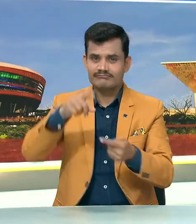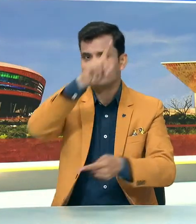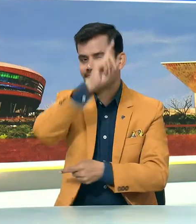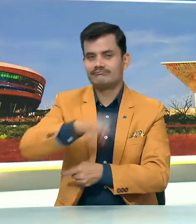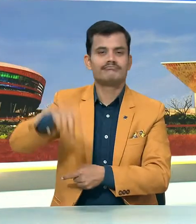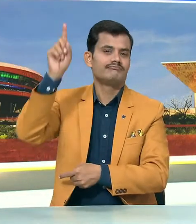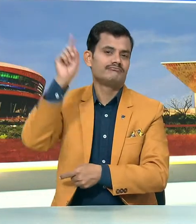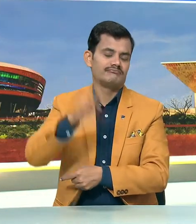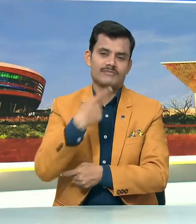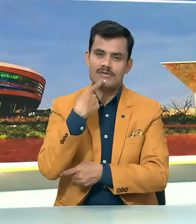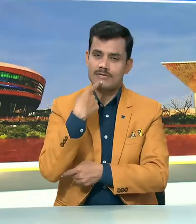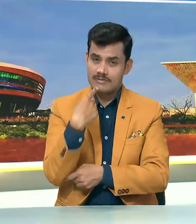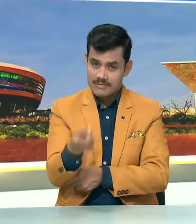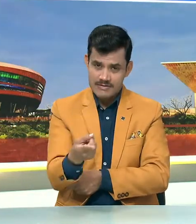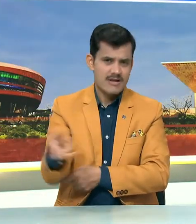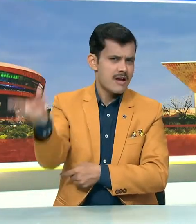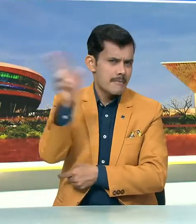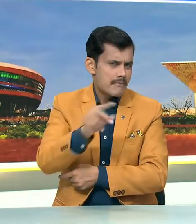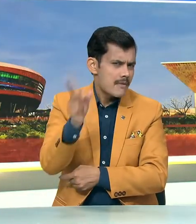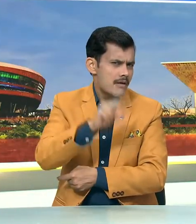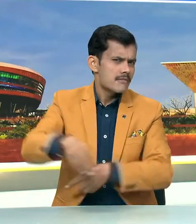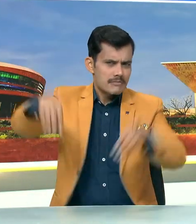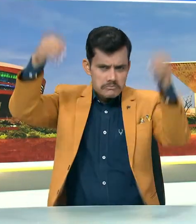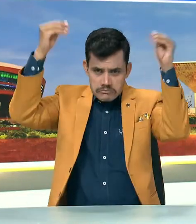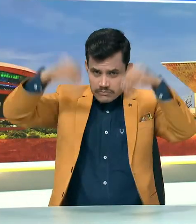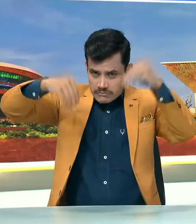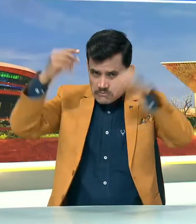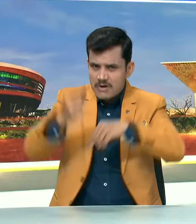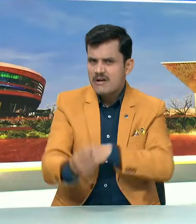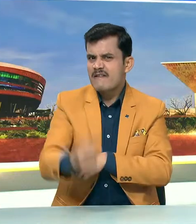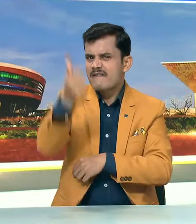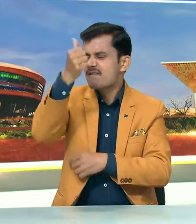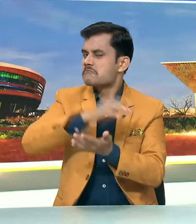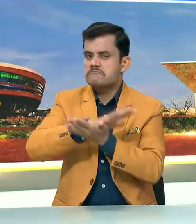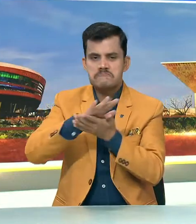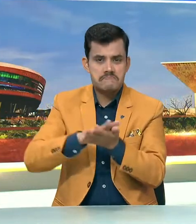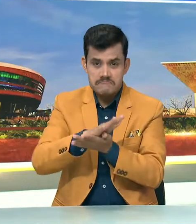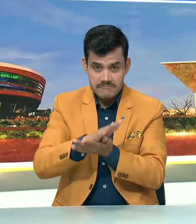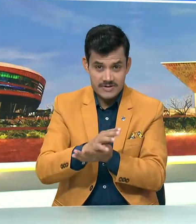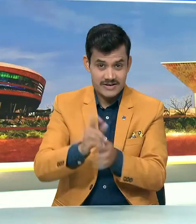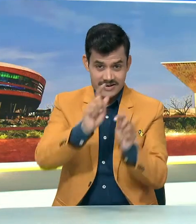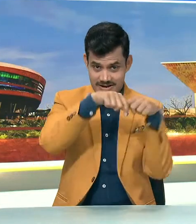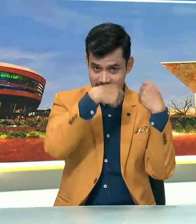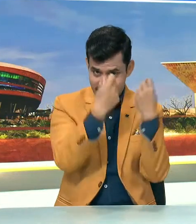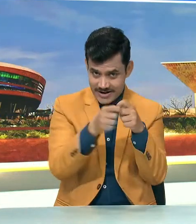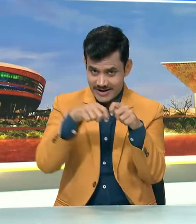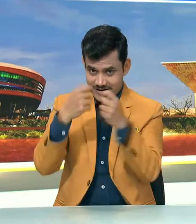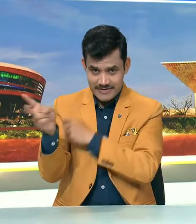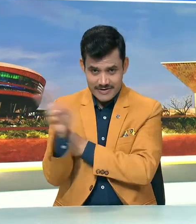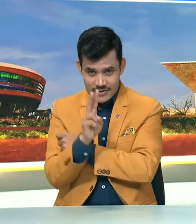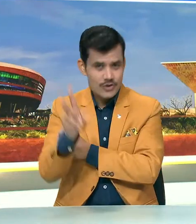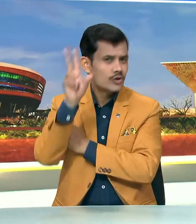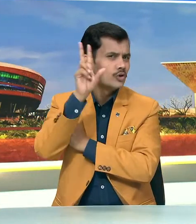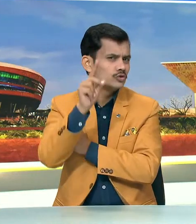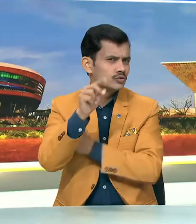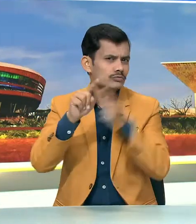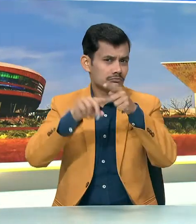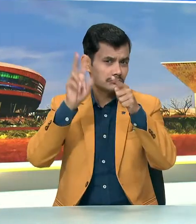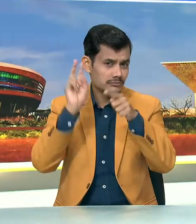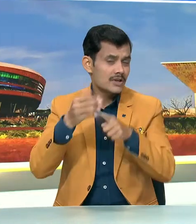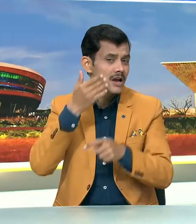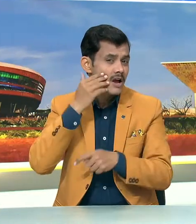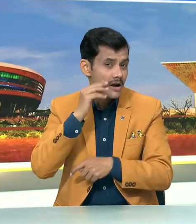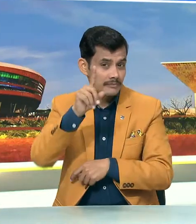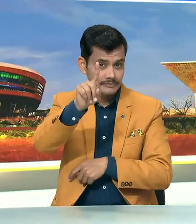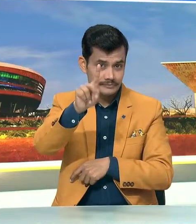घोशित कर दिया गया लगातार बारिश के कारण टॉस भी नहीं हो सका दोनों टीमों के बीच अब दूसरा मकाबला 12